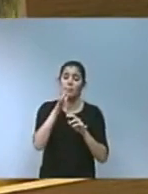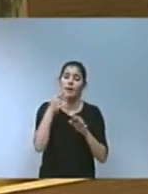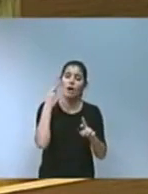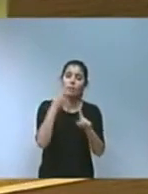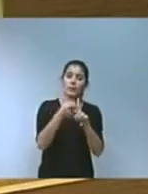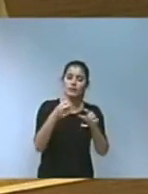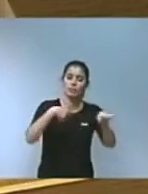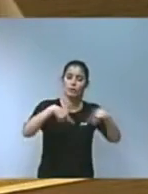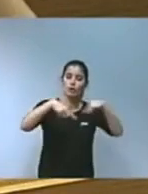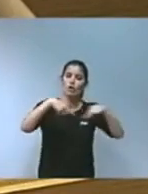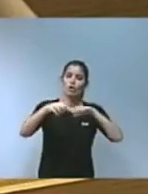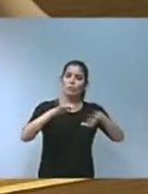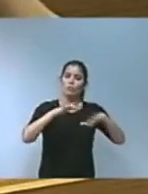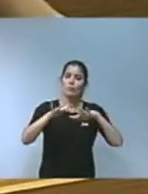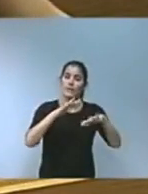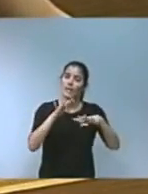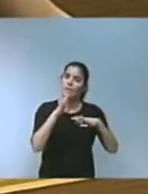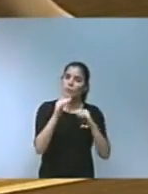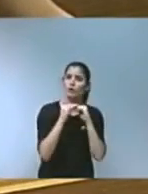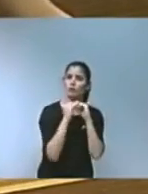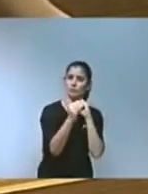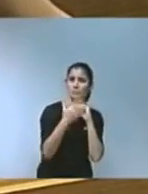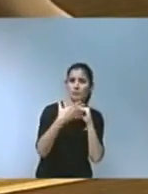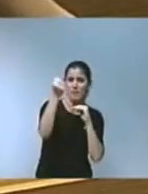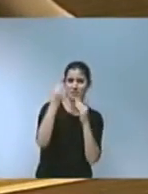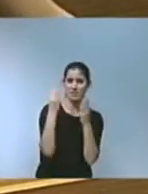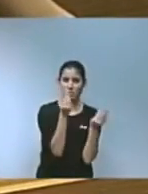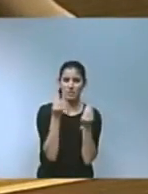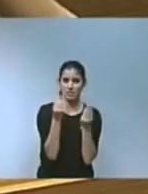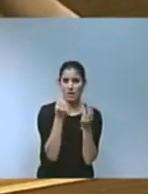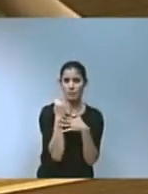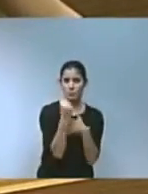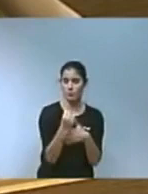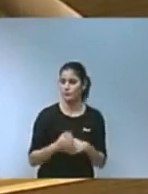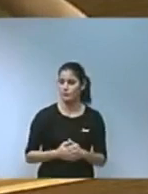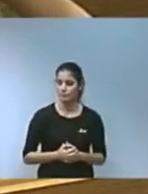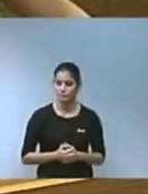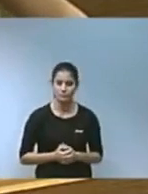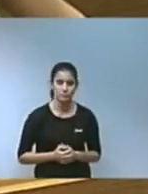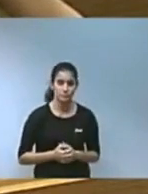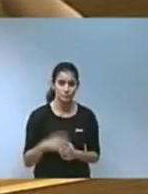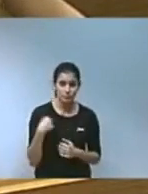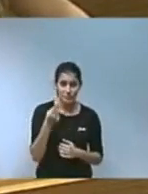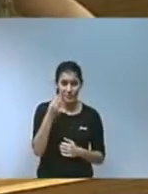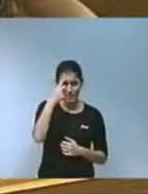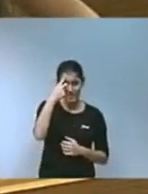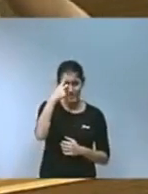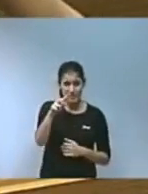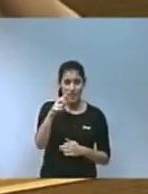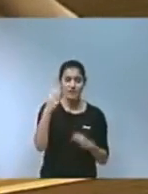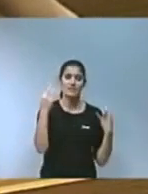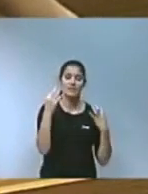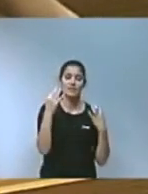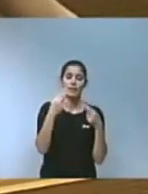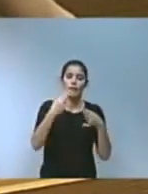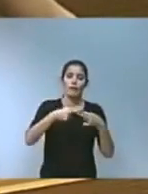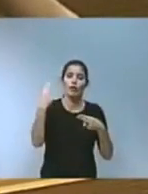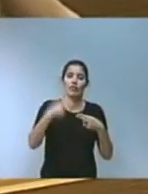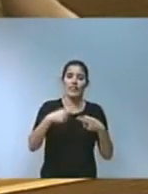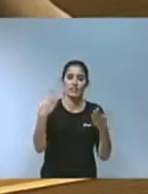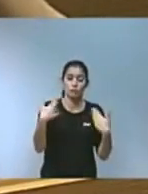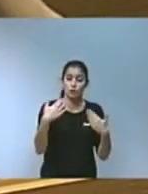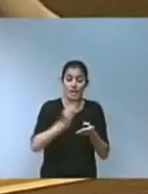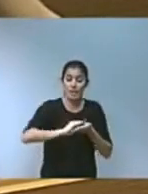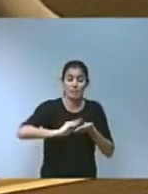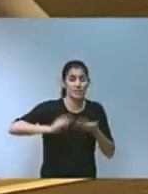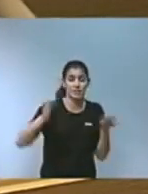cap a escenaris de major sostenibilitat ambiental. Sabem que no hi ha fronteres ni tan sols administratives